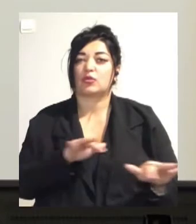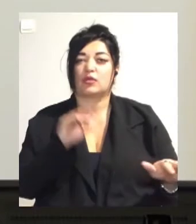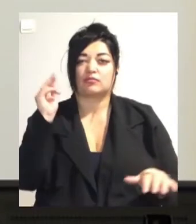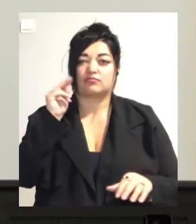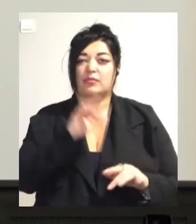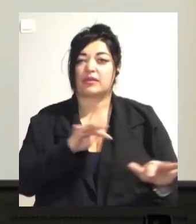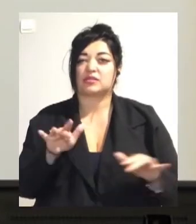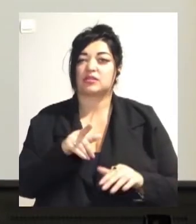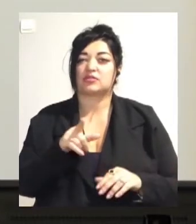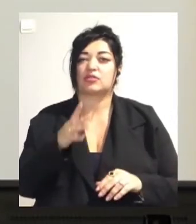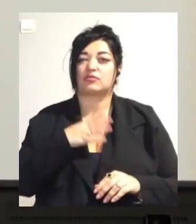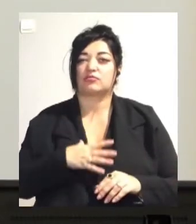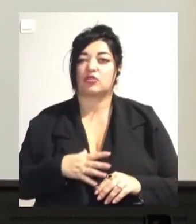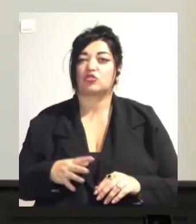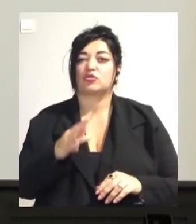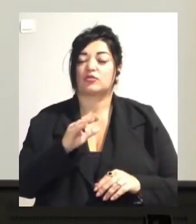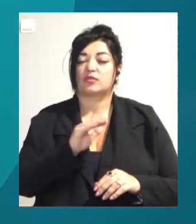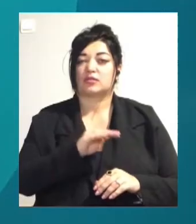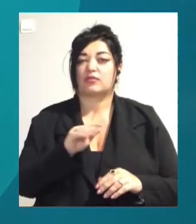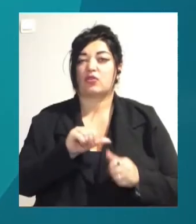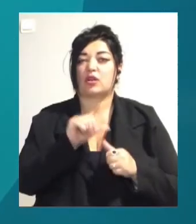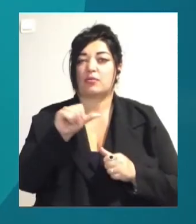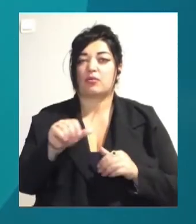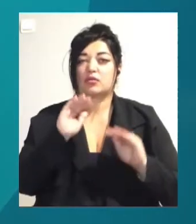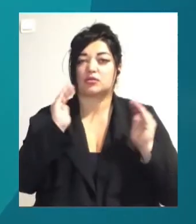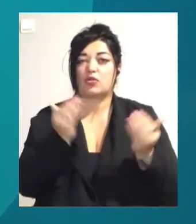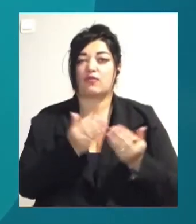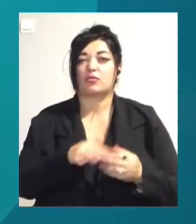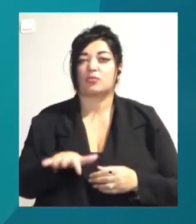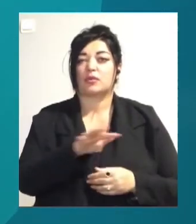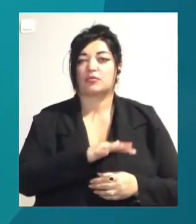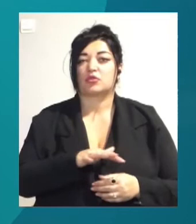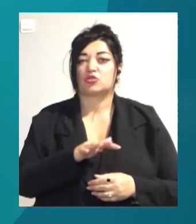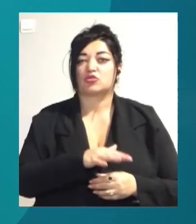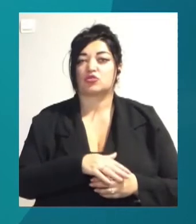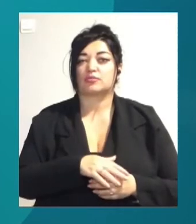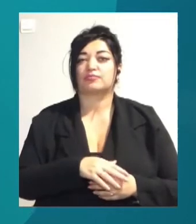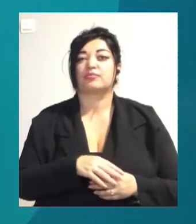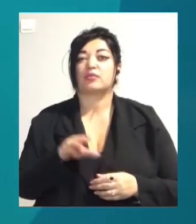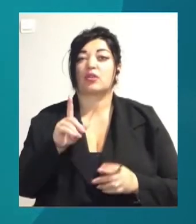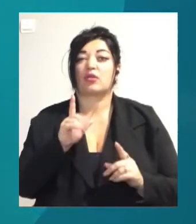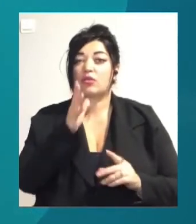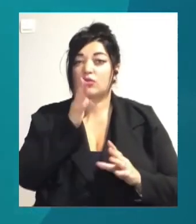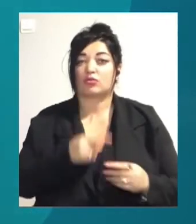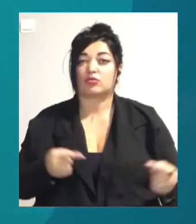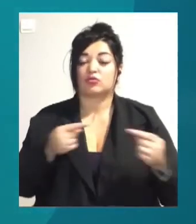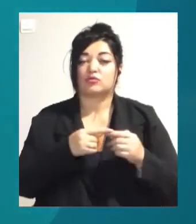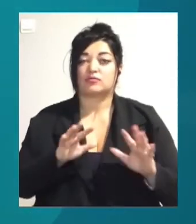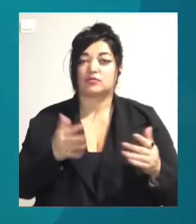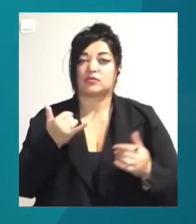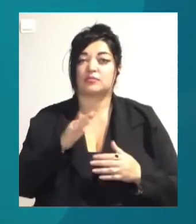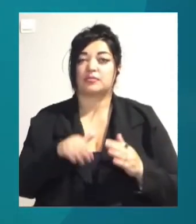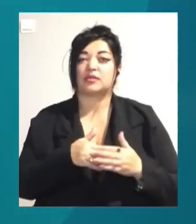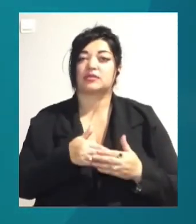очікувати батьків в окремому ізольованому приміщенні. Три мітинги одночасно відбулися сьогодні під стінами Одеської обласної